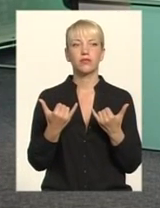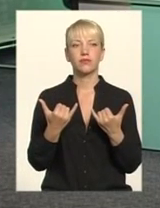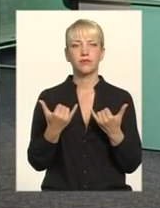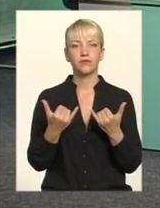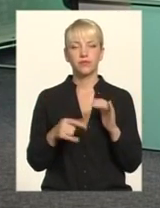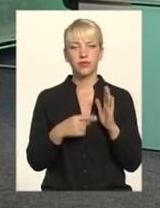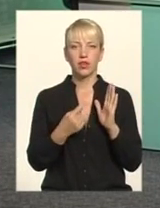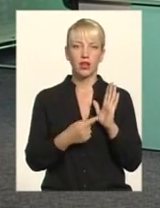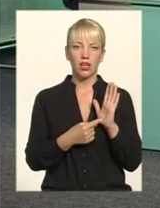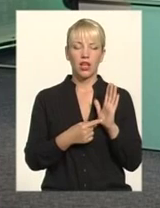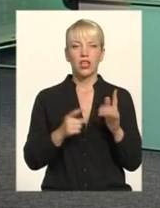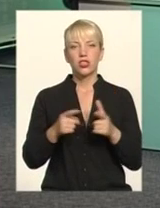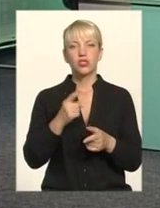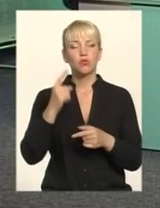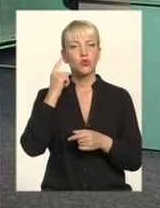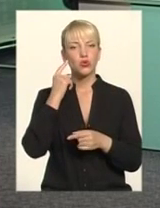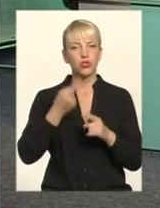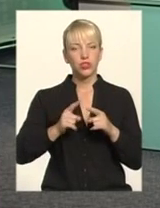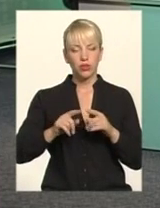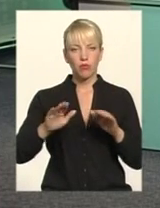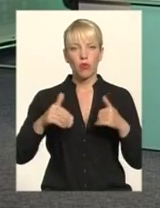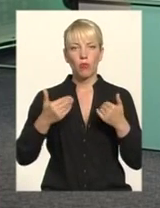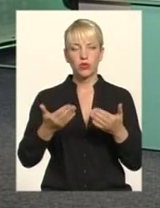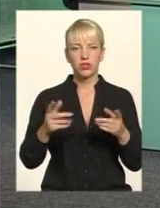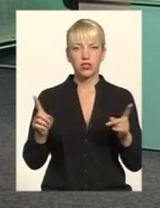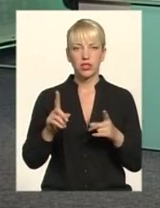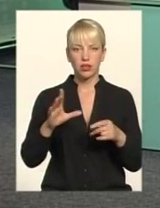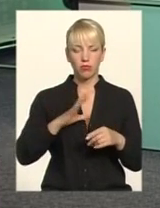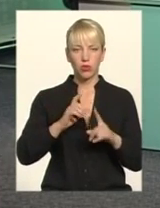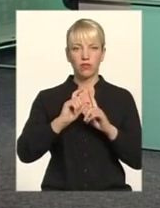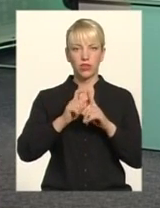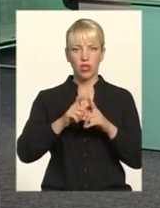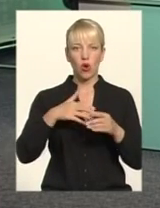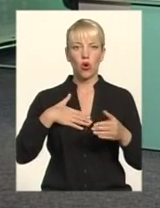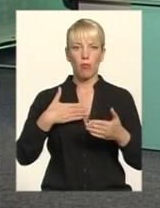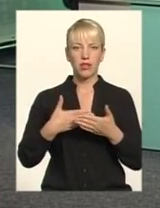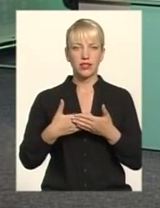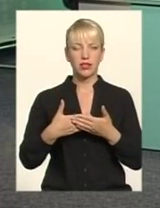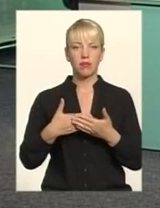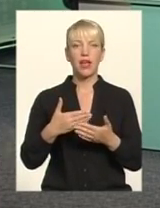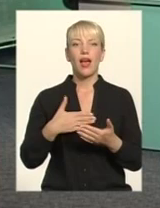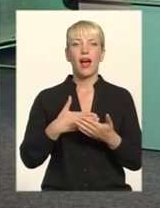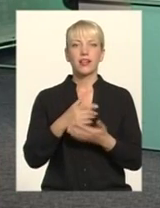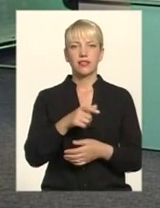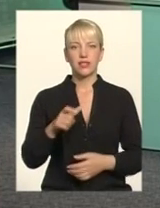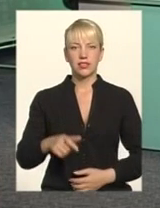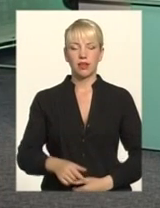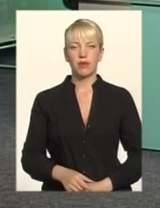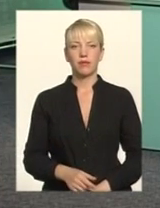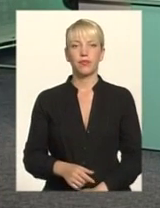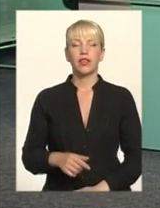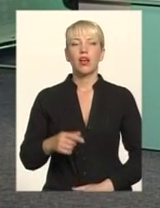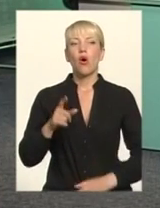Чи почуті ті пропозиції, які були висловлені громадськими активістами? Ну, та власне, і